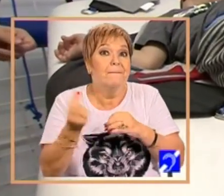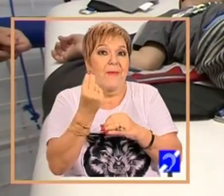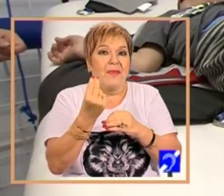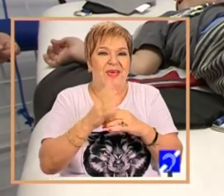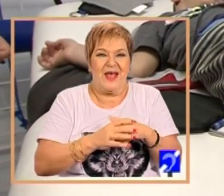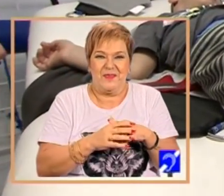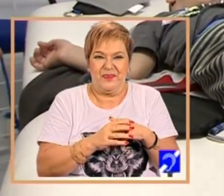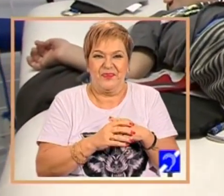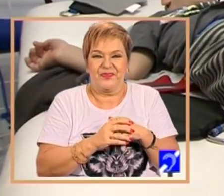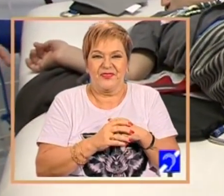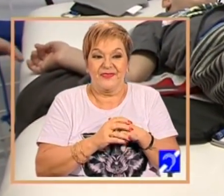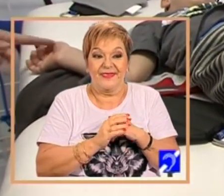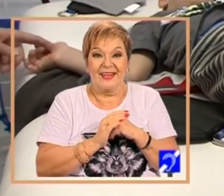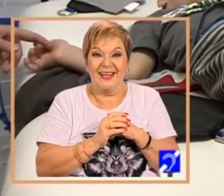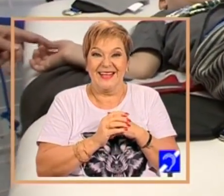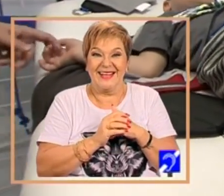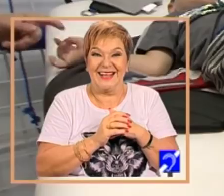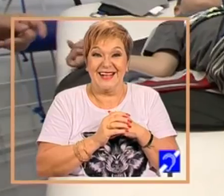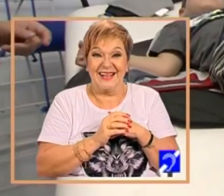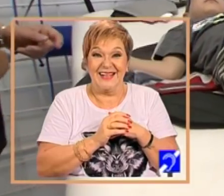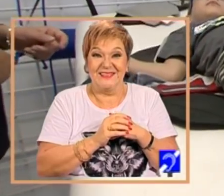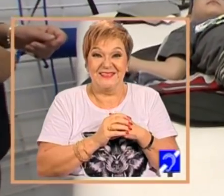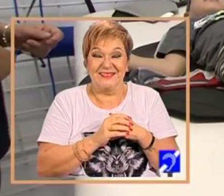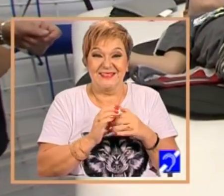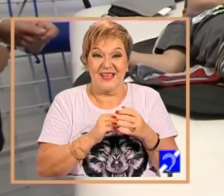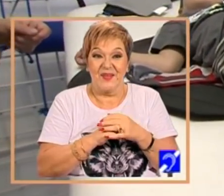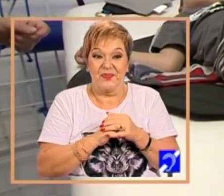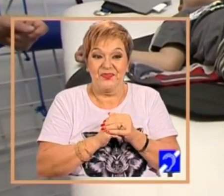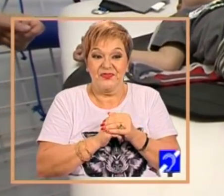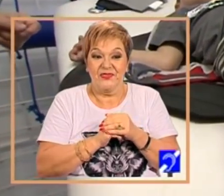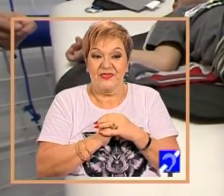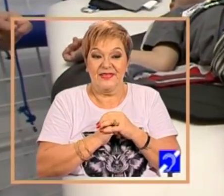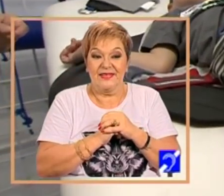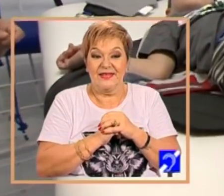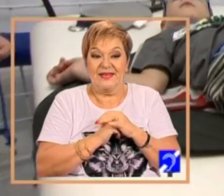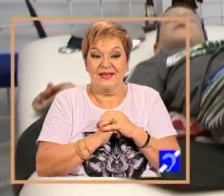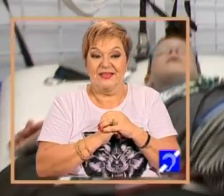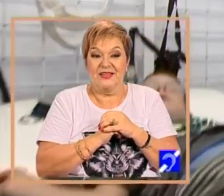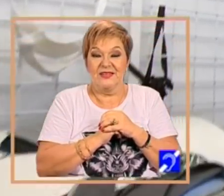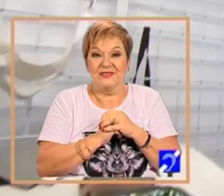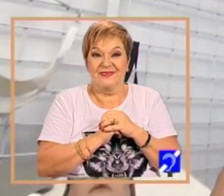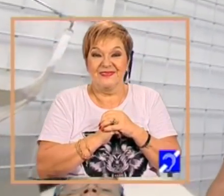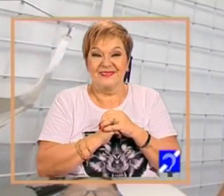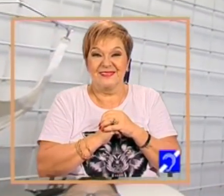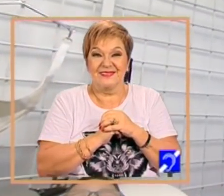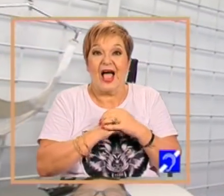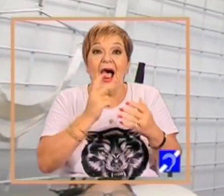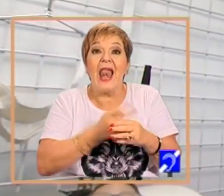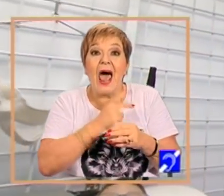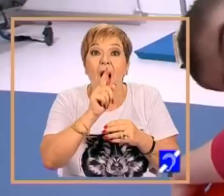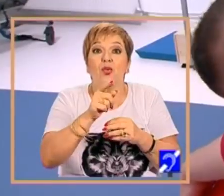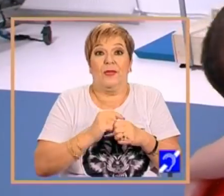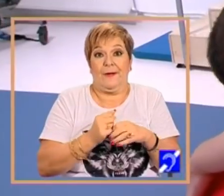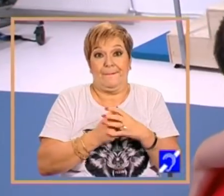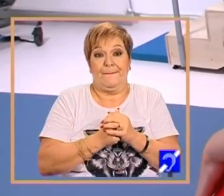Hai, și încă o dată, tare, tare, tare, tare, bravo, nu-mi dă în genunchiul.